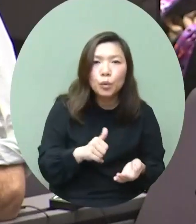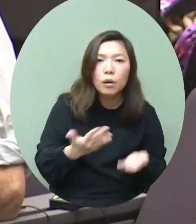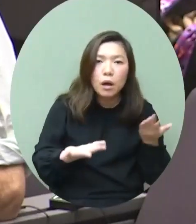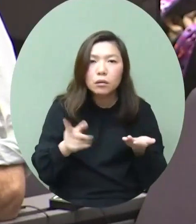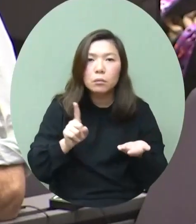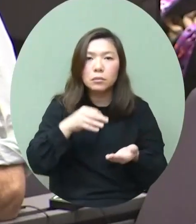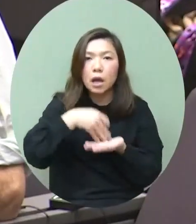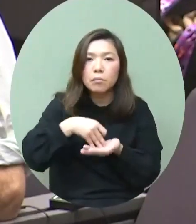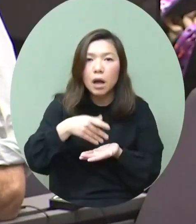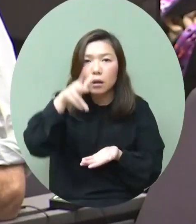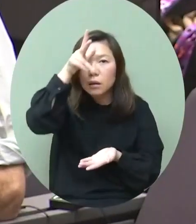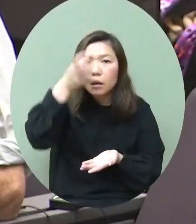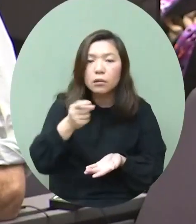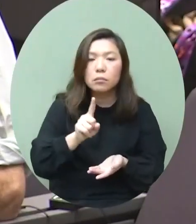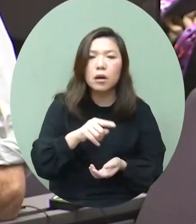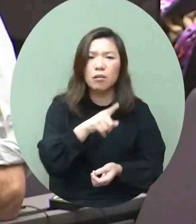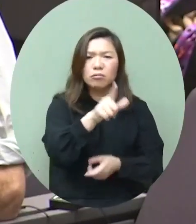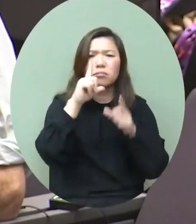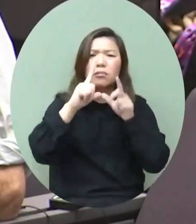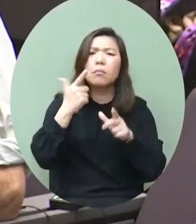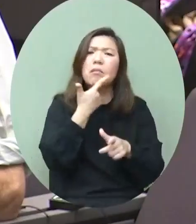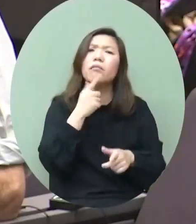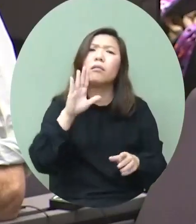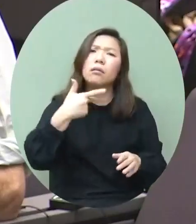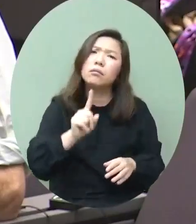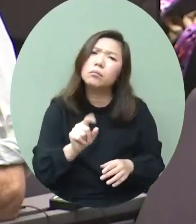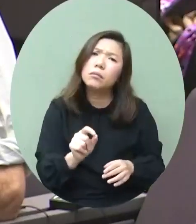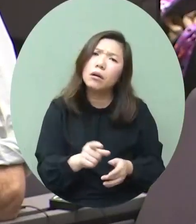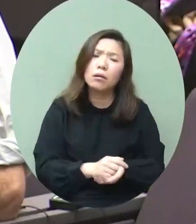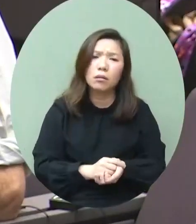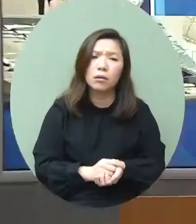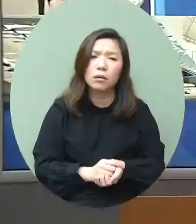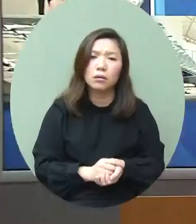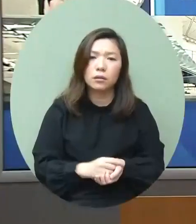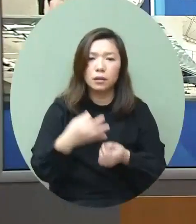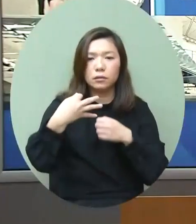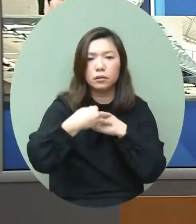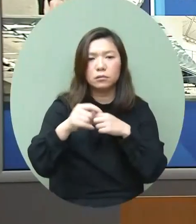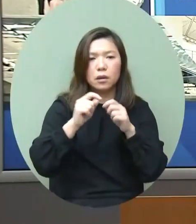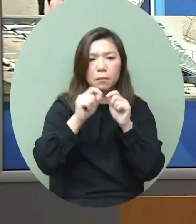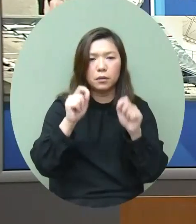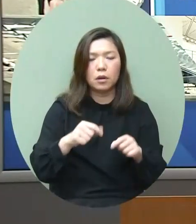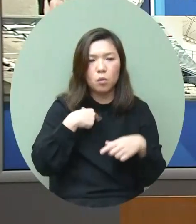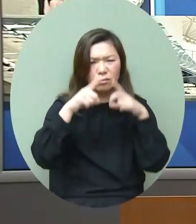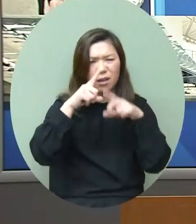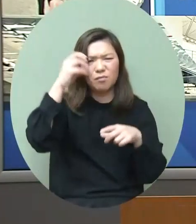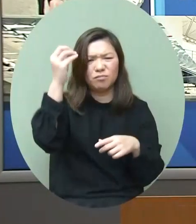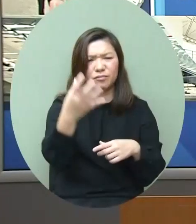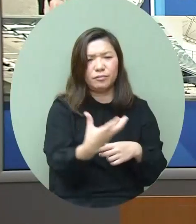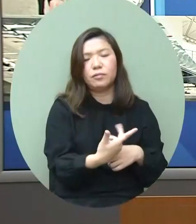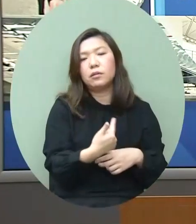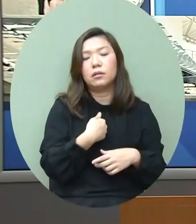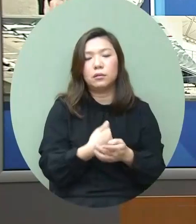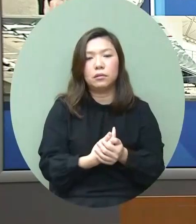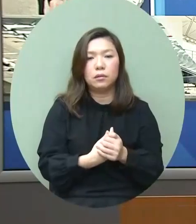如果不明確回答的原因是什麼呢麻煩你第三個問題已經回答了很多次了答案都是一樣